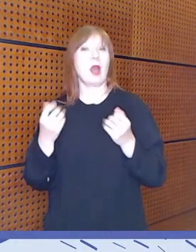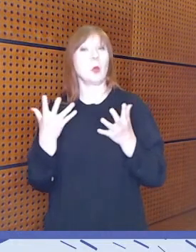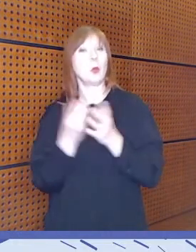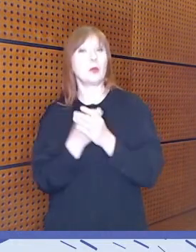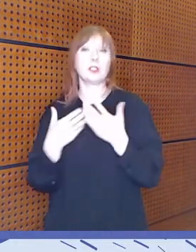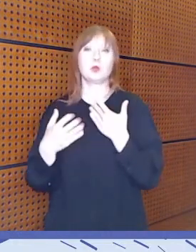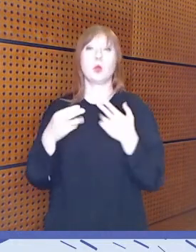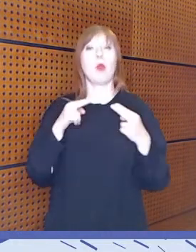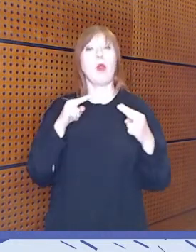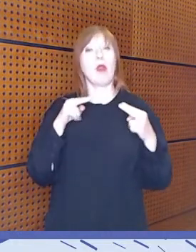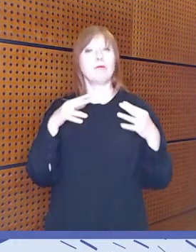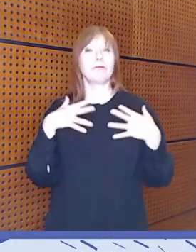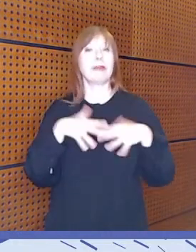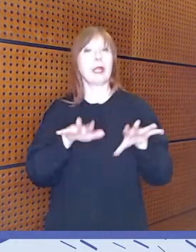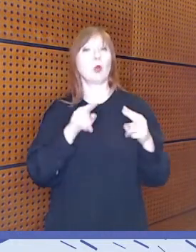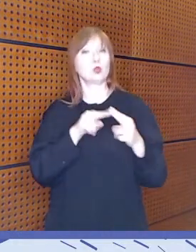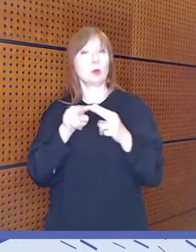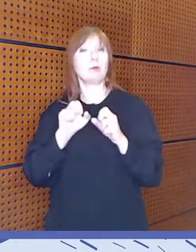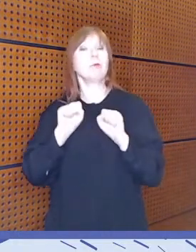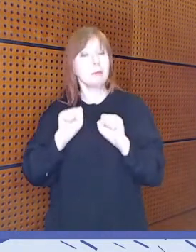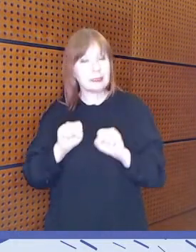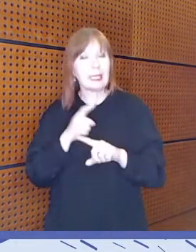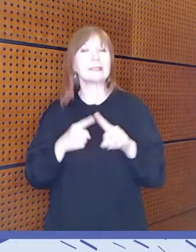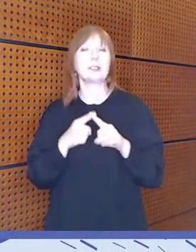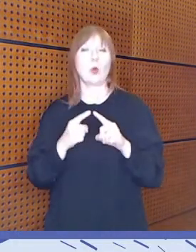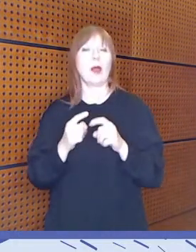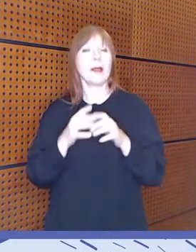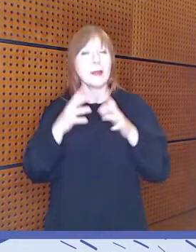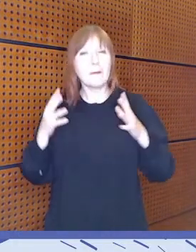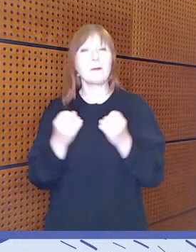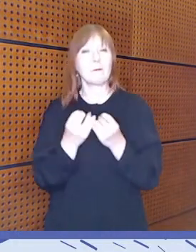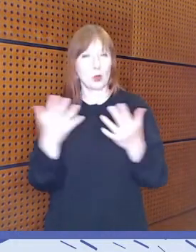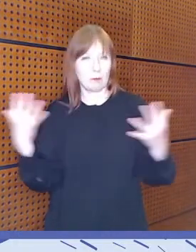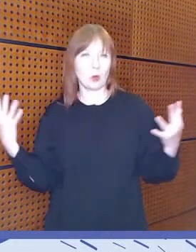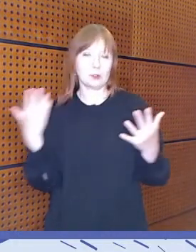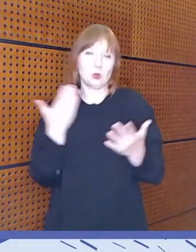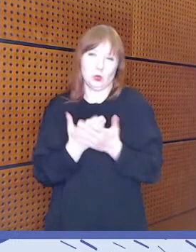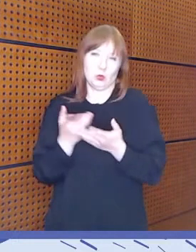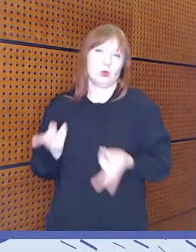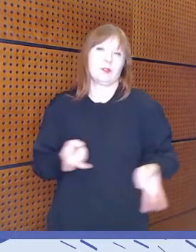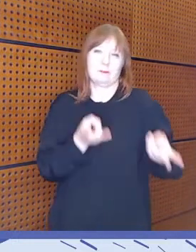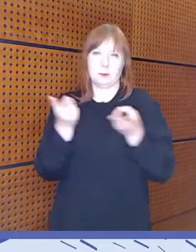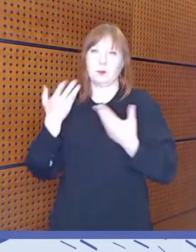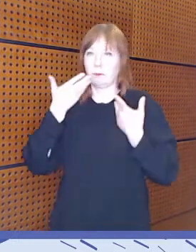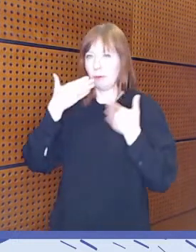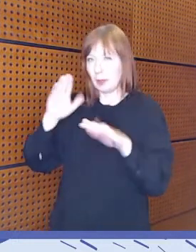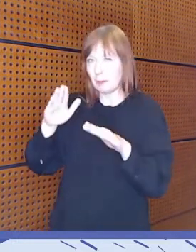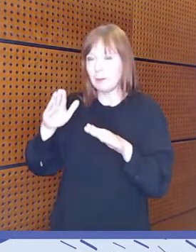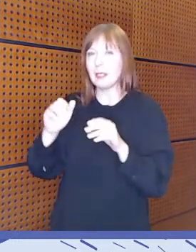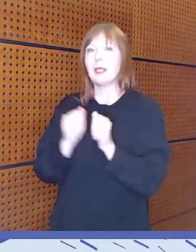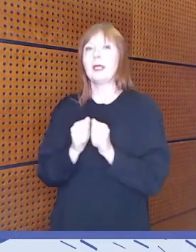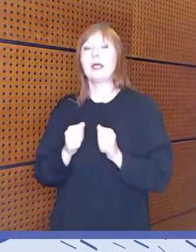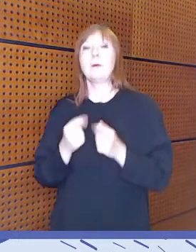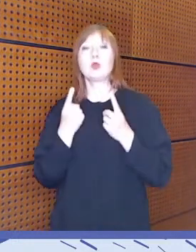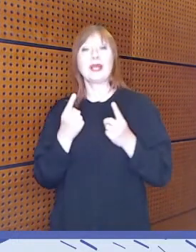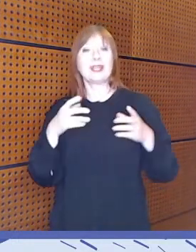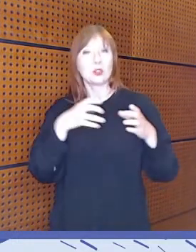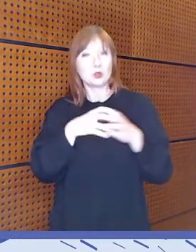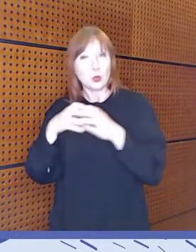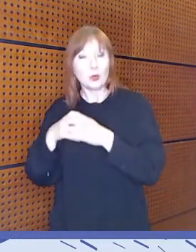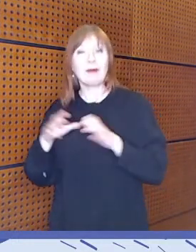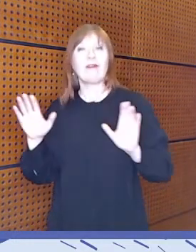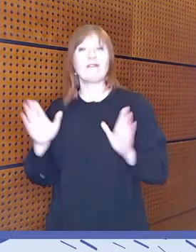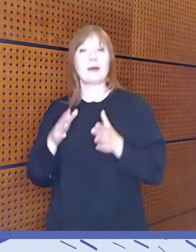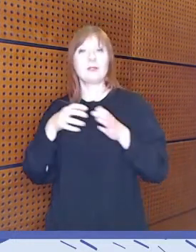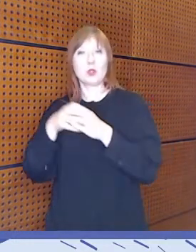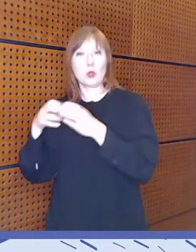yhdenvertaisuuden näkökulmasta. Jonkun verran on myös kokemusta siitä, että nämä erityisiä vähemmistöryhmien kanssa toimivat. Kokevat